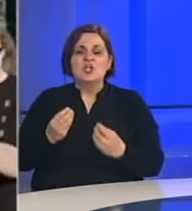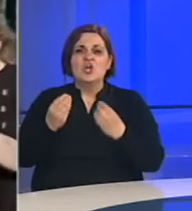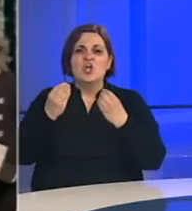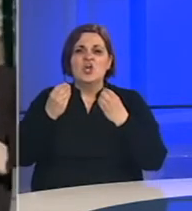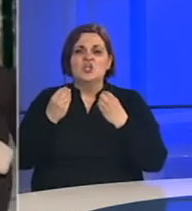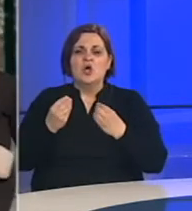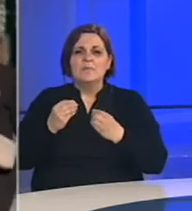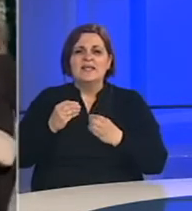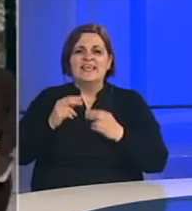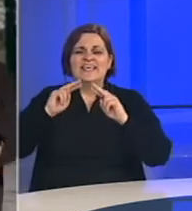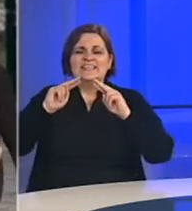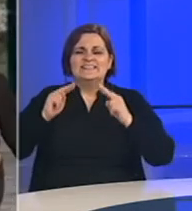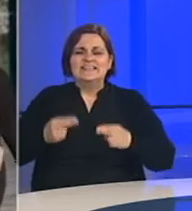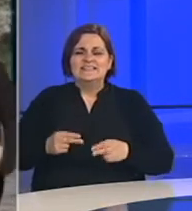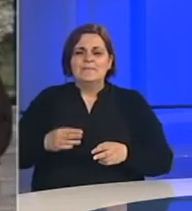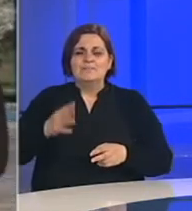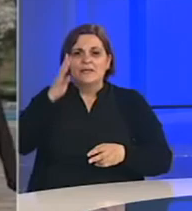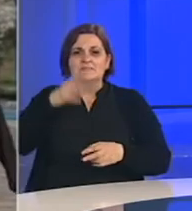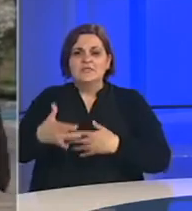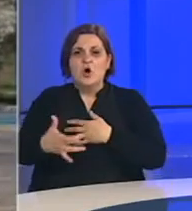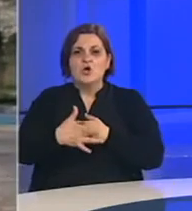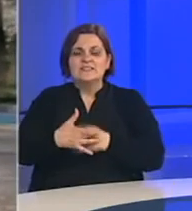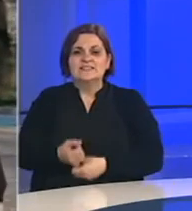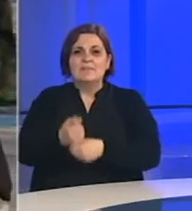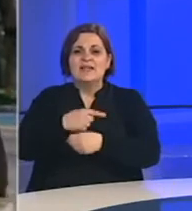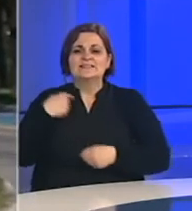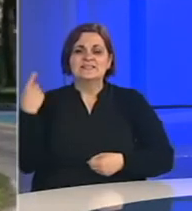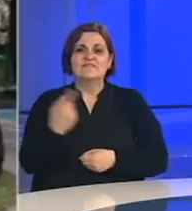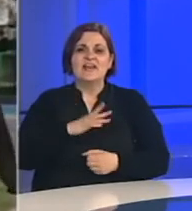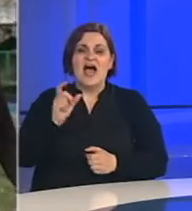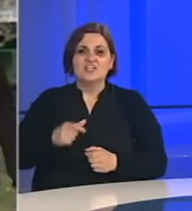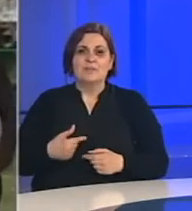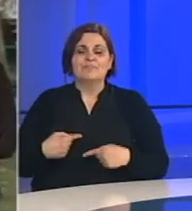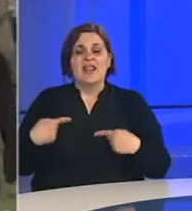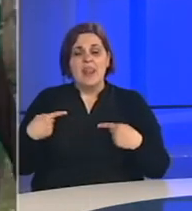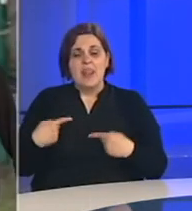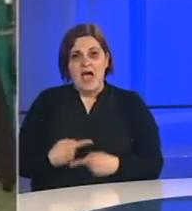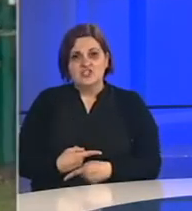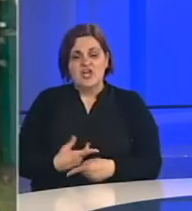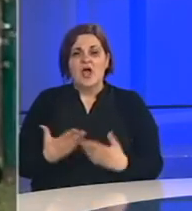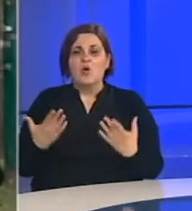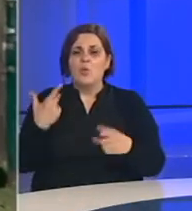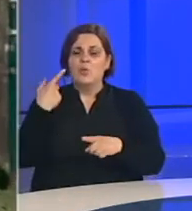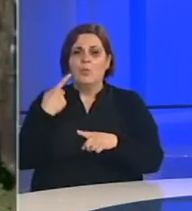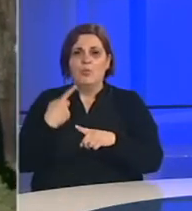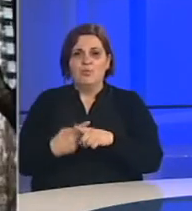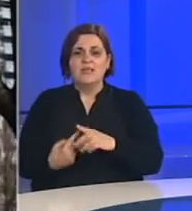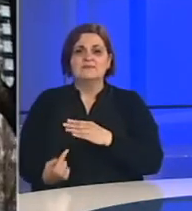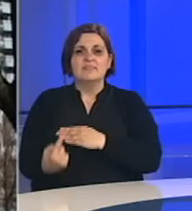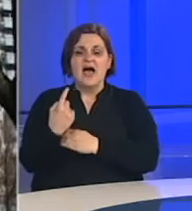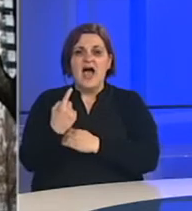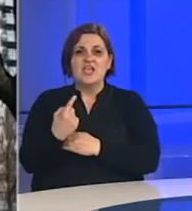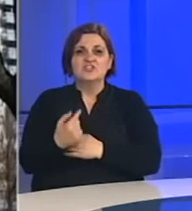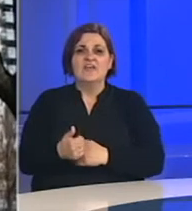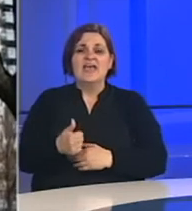sistem psihosocialne podrške za sve naše građane. Nažalost, vrlo često se dešava da